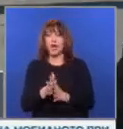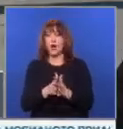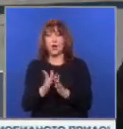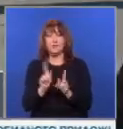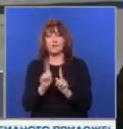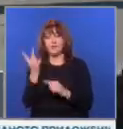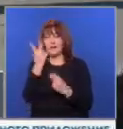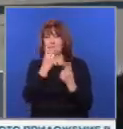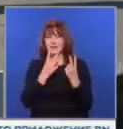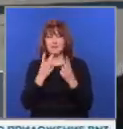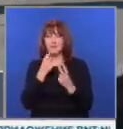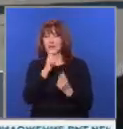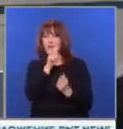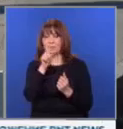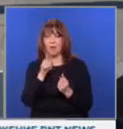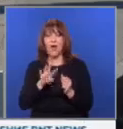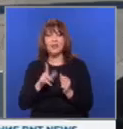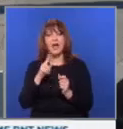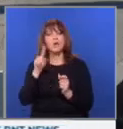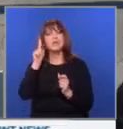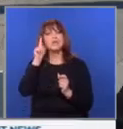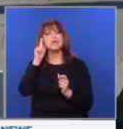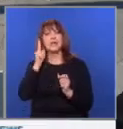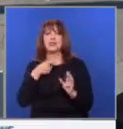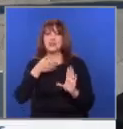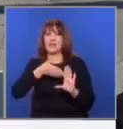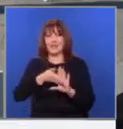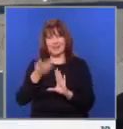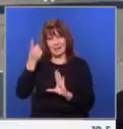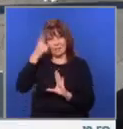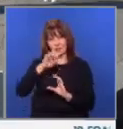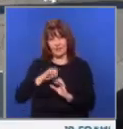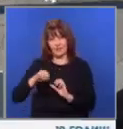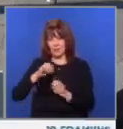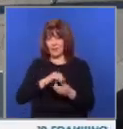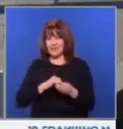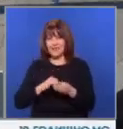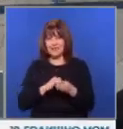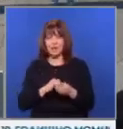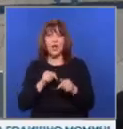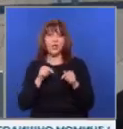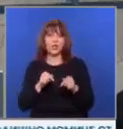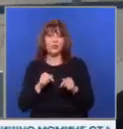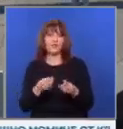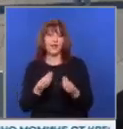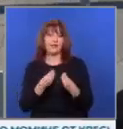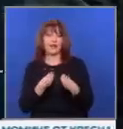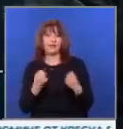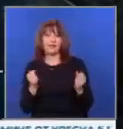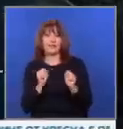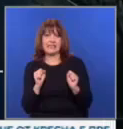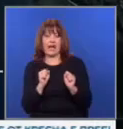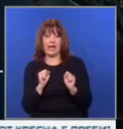не разбират съвсем добре въпроса, някои смятат, че ще влезем още утре в Европейския съюз и това поражда страхове.